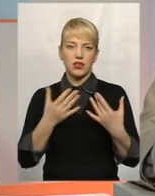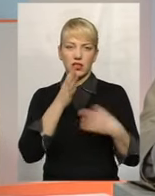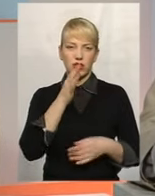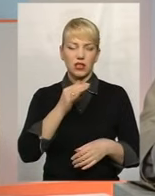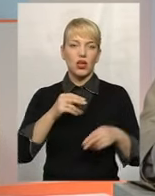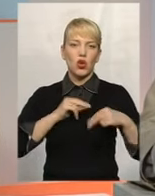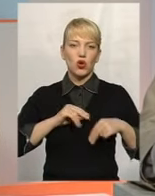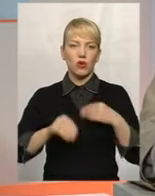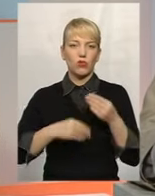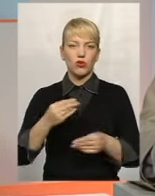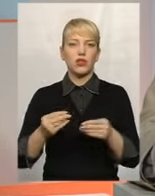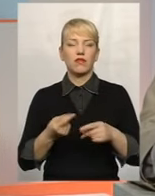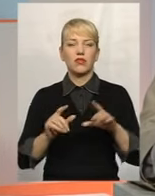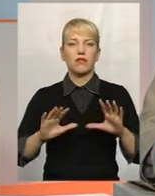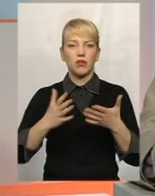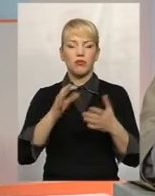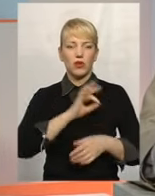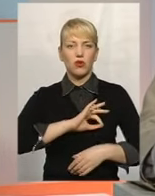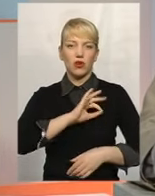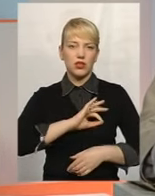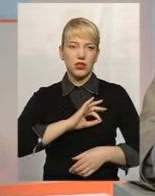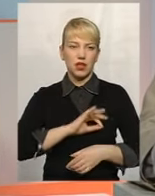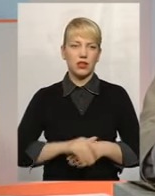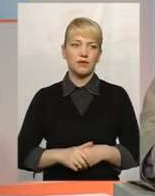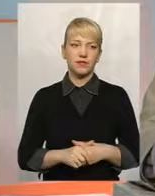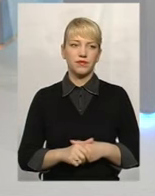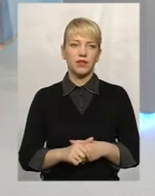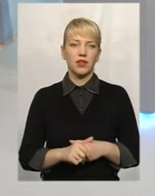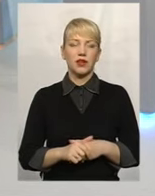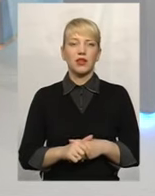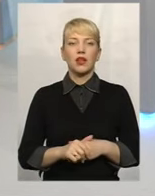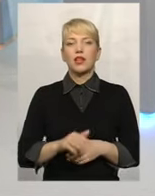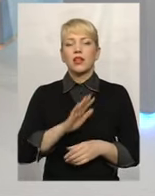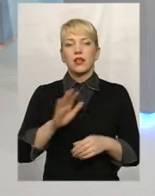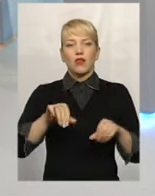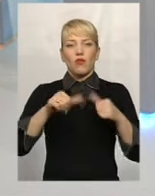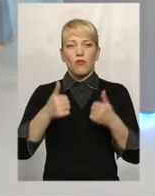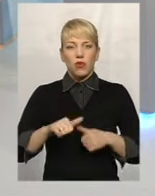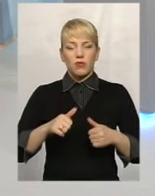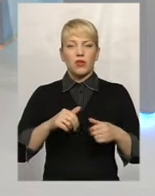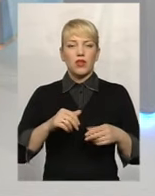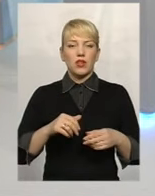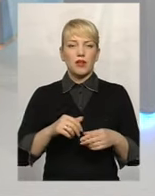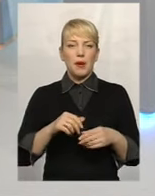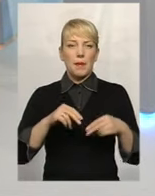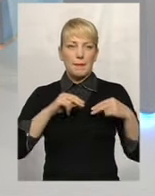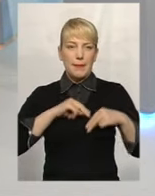роботодавець у випадку використання в той же самій неоформленої найменної праці може нести